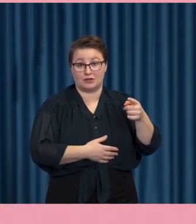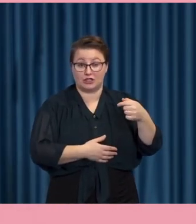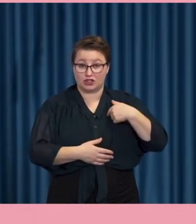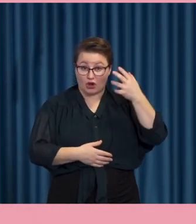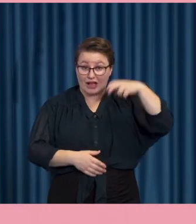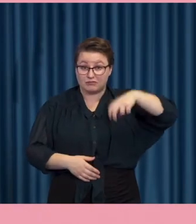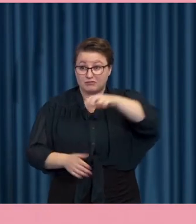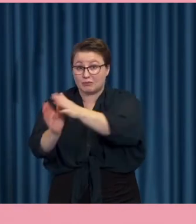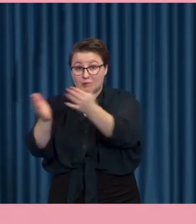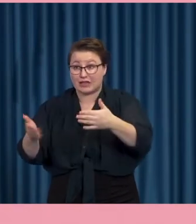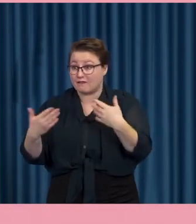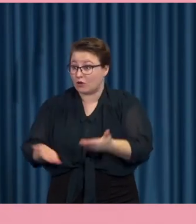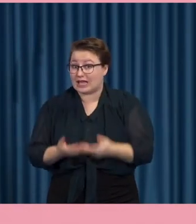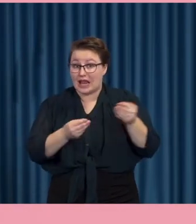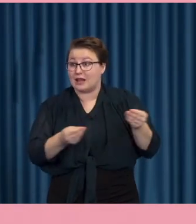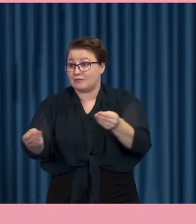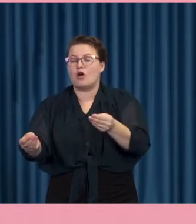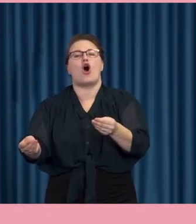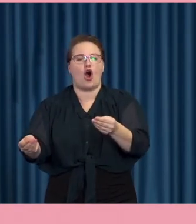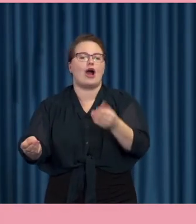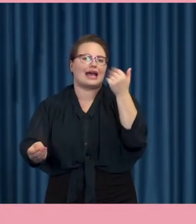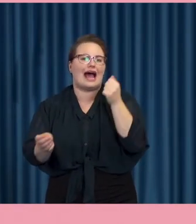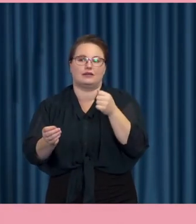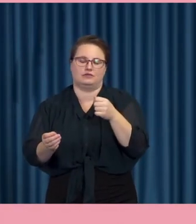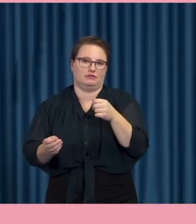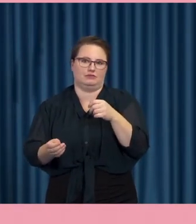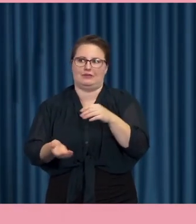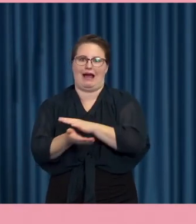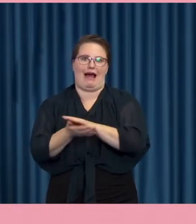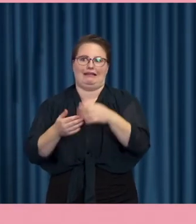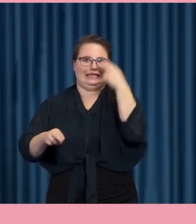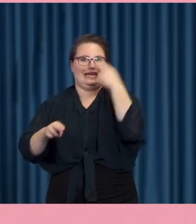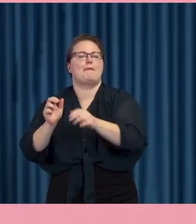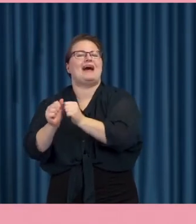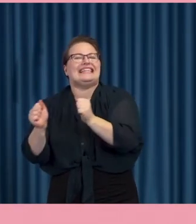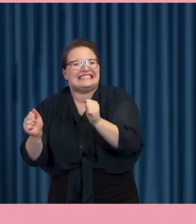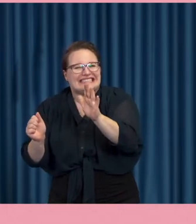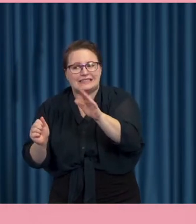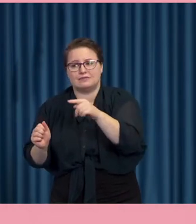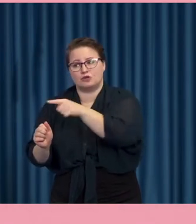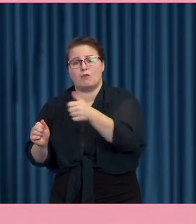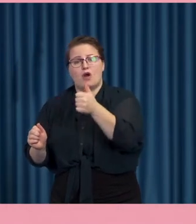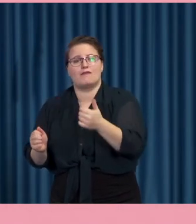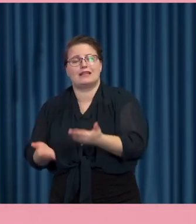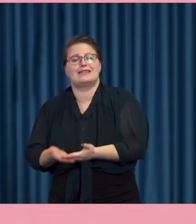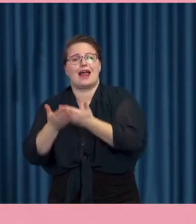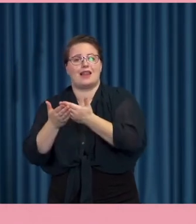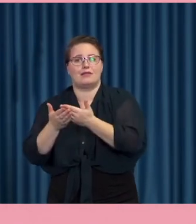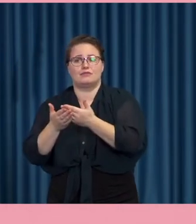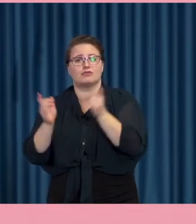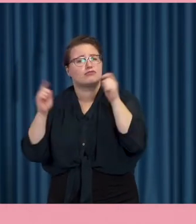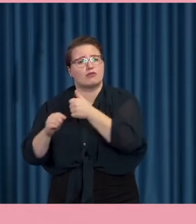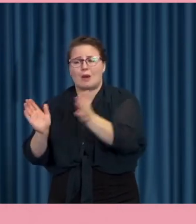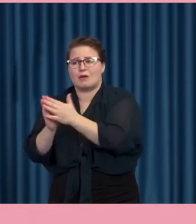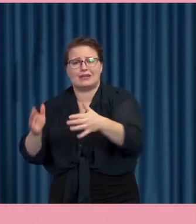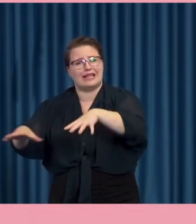blanketten? man kan ju det. De säger väldigt sällan nej men de måste ju få hjälp av väldigt många fler offentliga aktörer